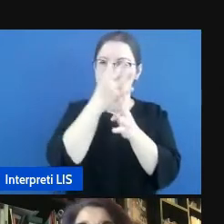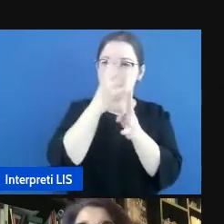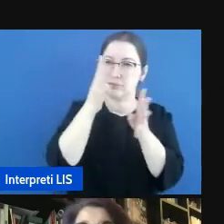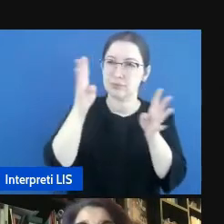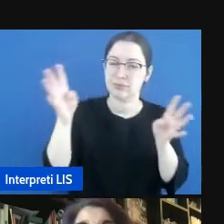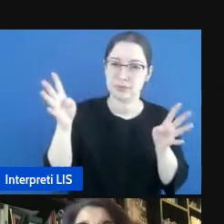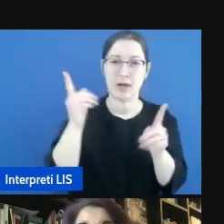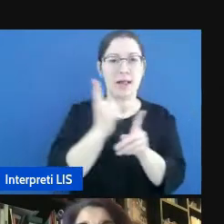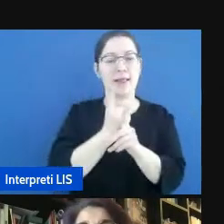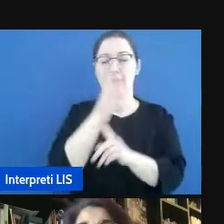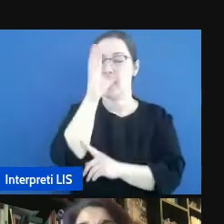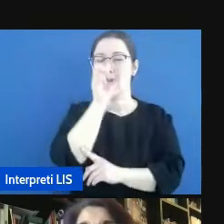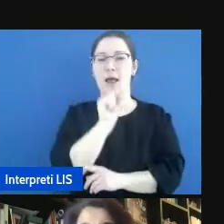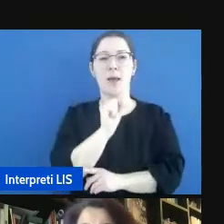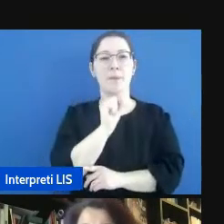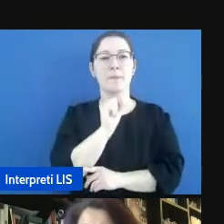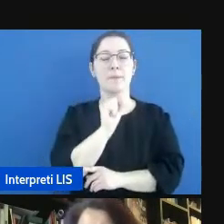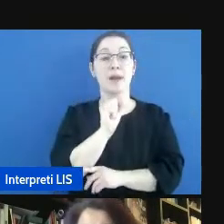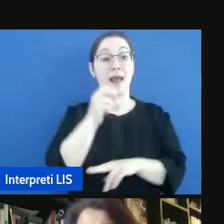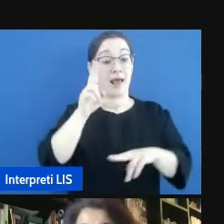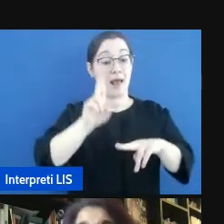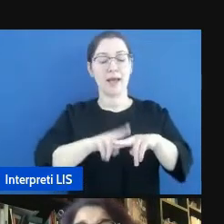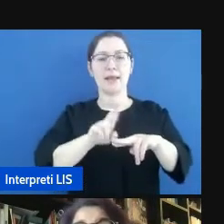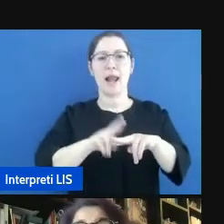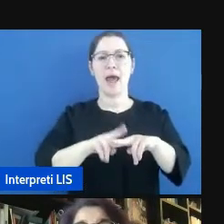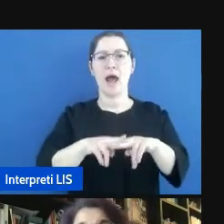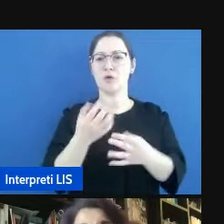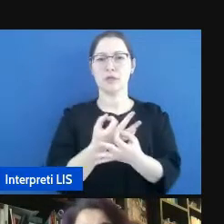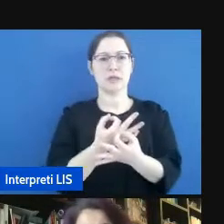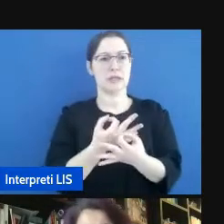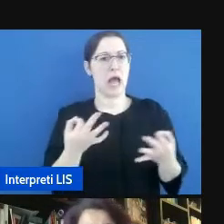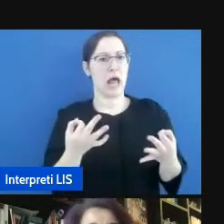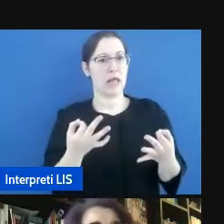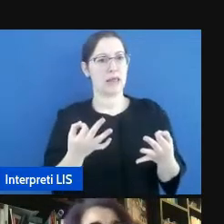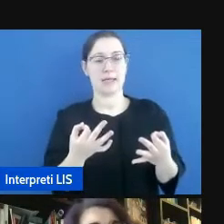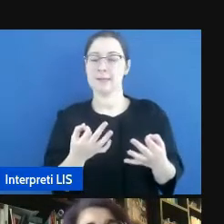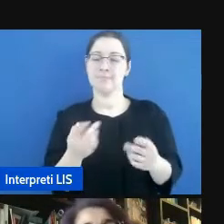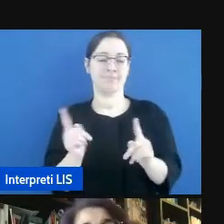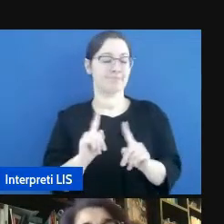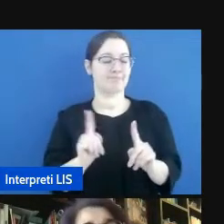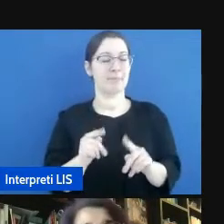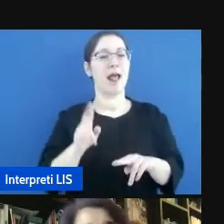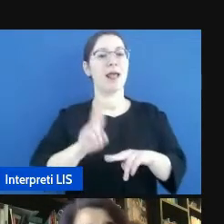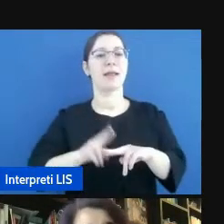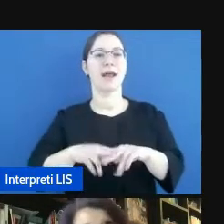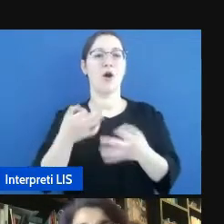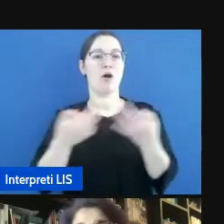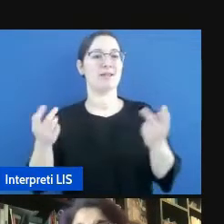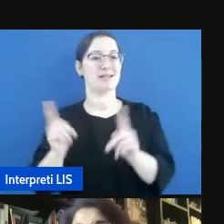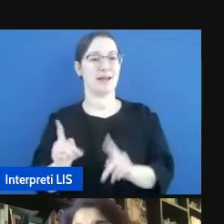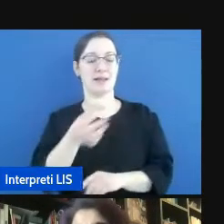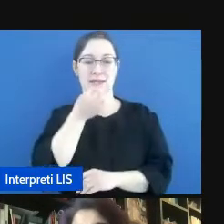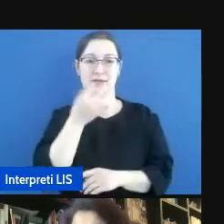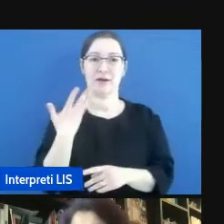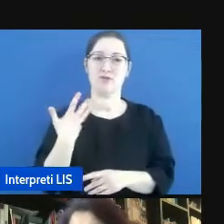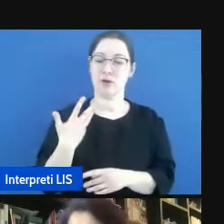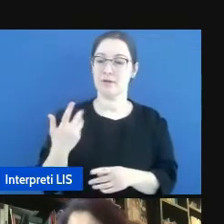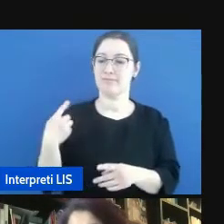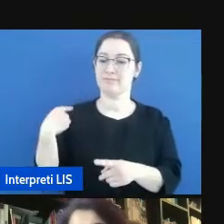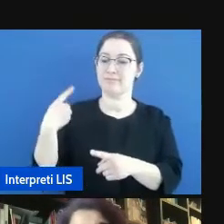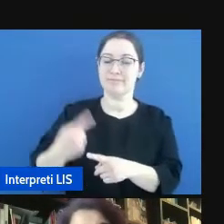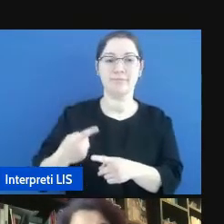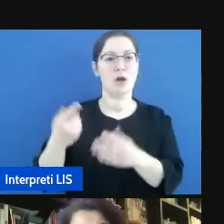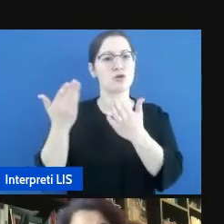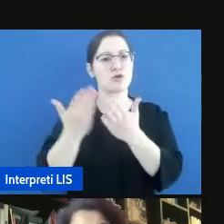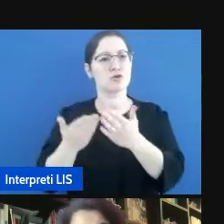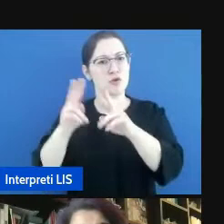individuabile nell'italiano standard, ma in un italiano non standard. Vale a dire che ci sono degli studi che dimostrano che